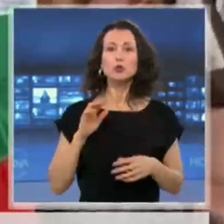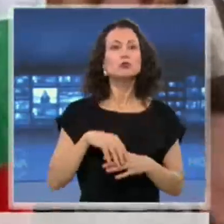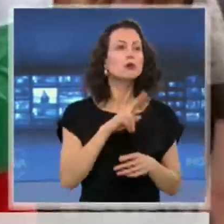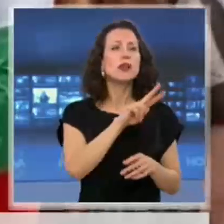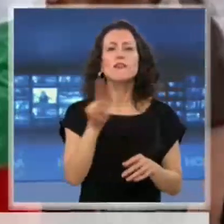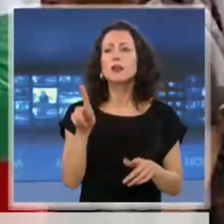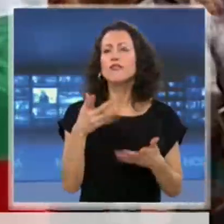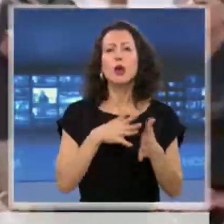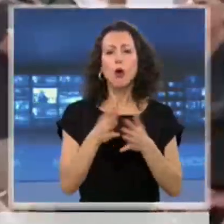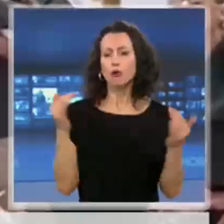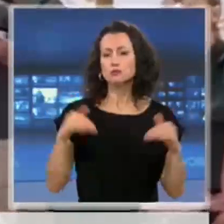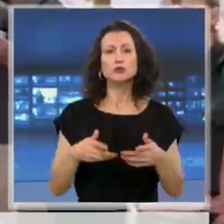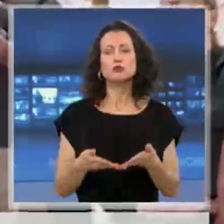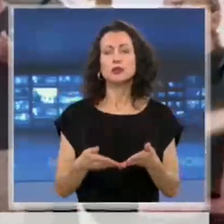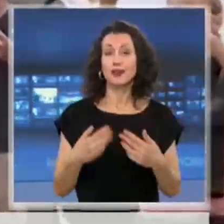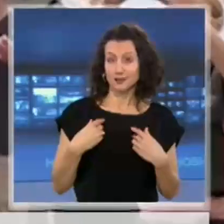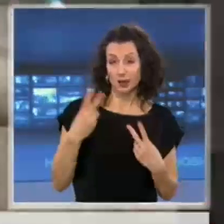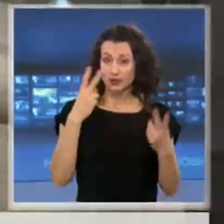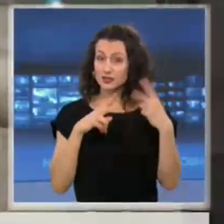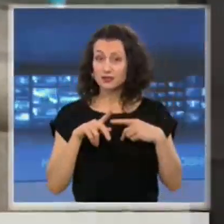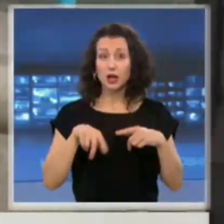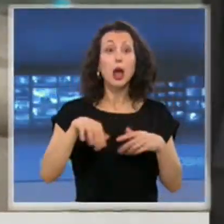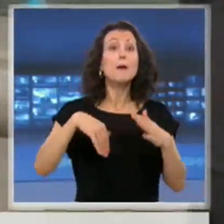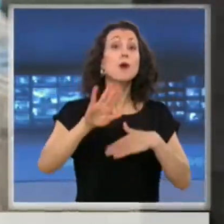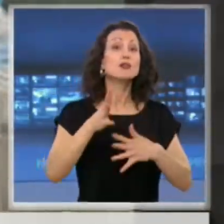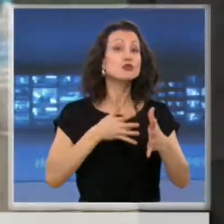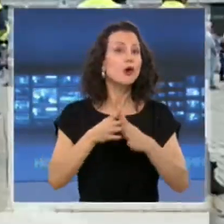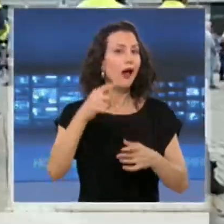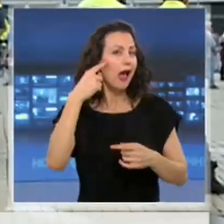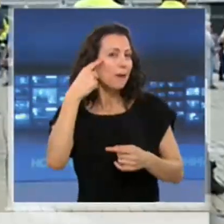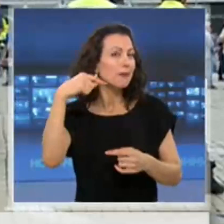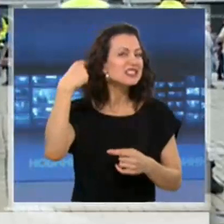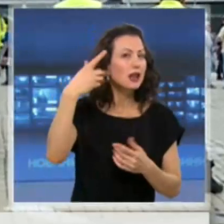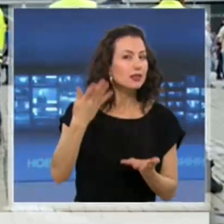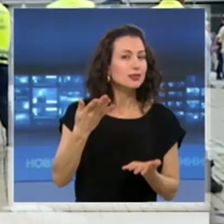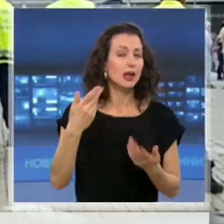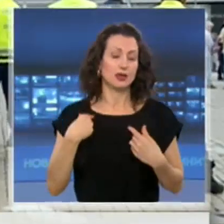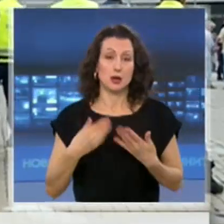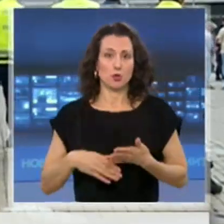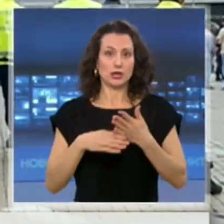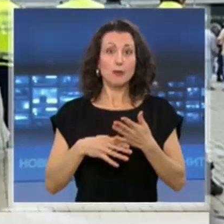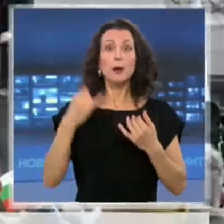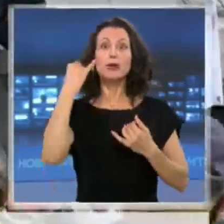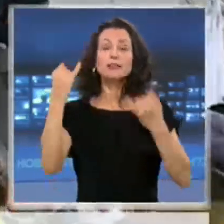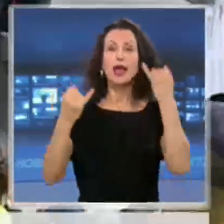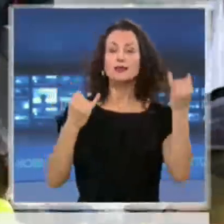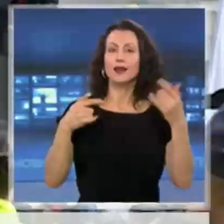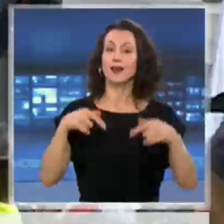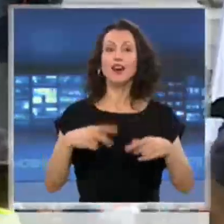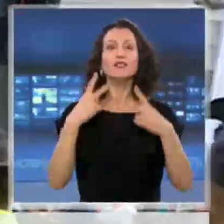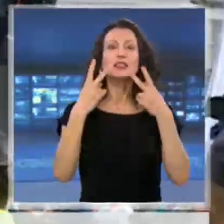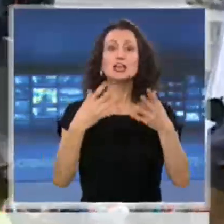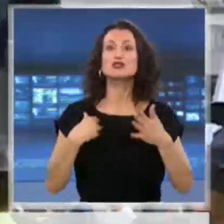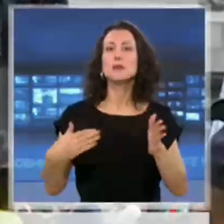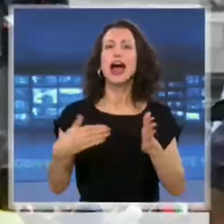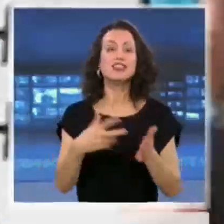видя масата от гражданите как мислят и подкрепям идеите. Оказва се, че на жълтите павета има и антиваксари, както и